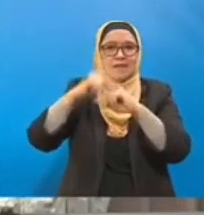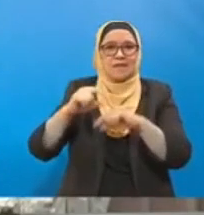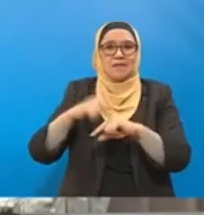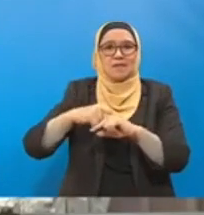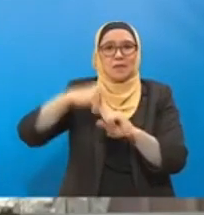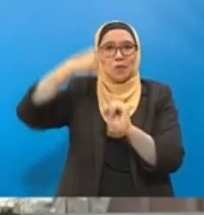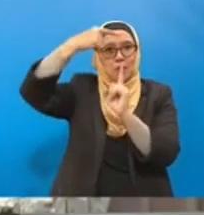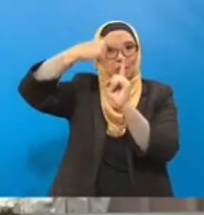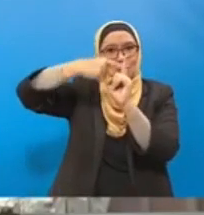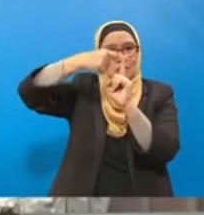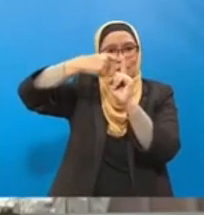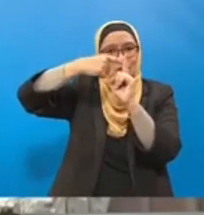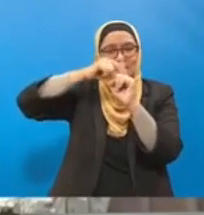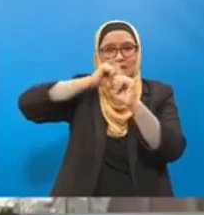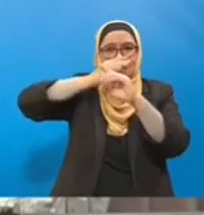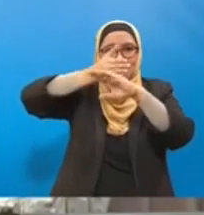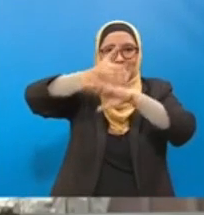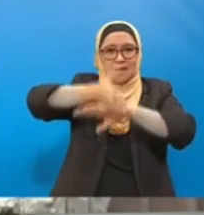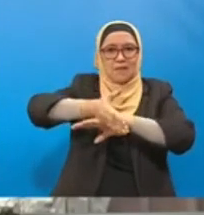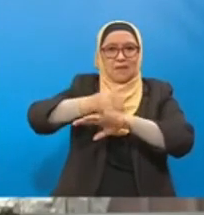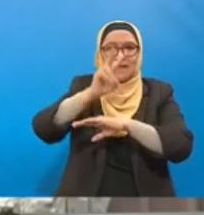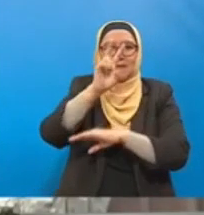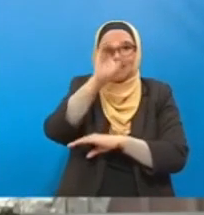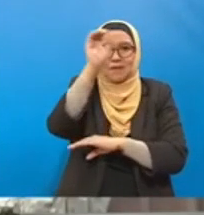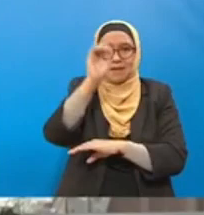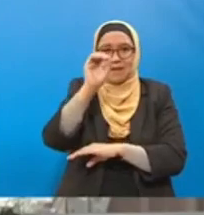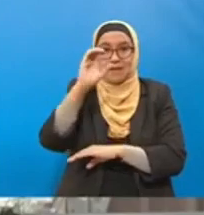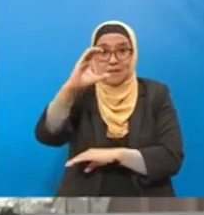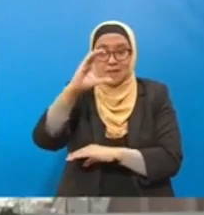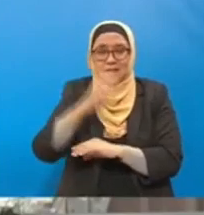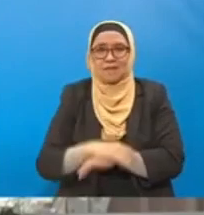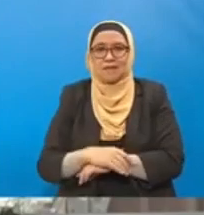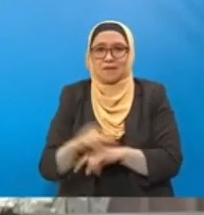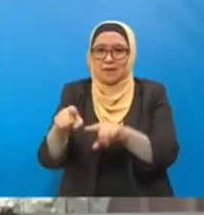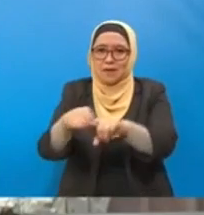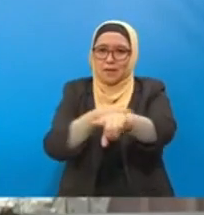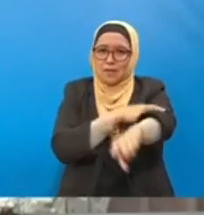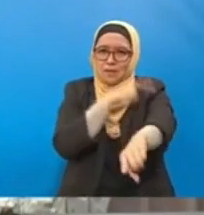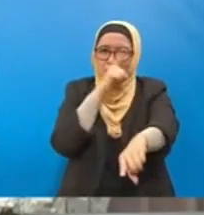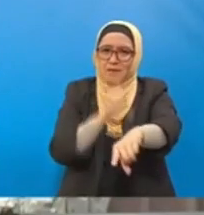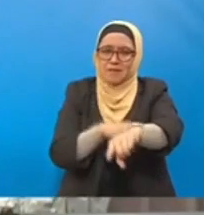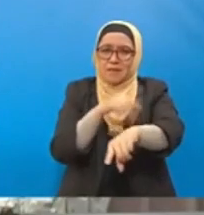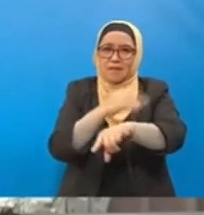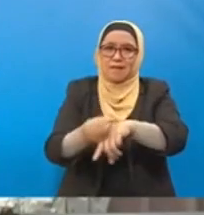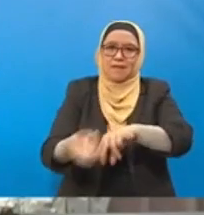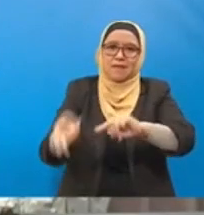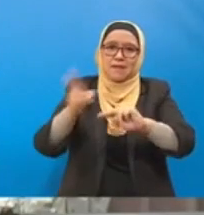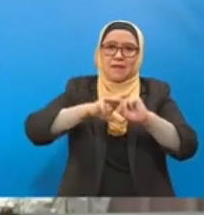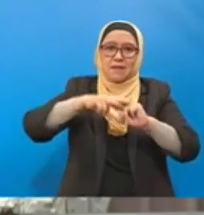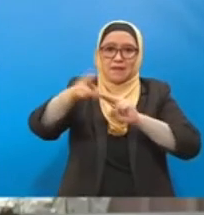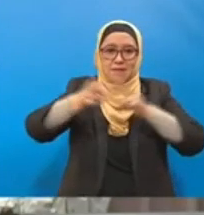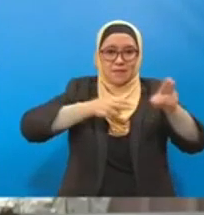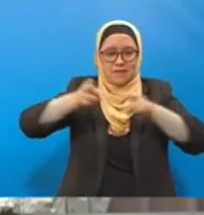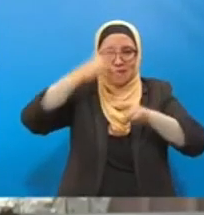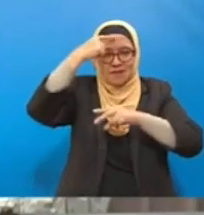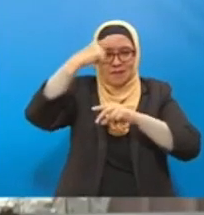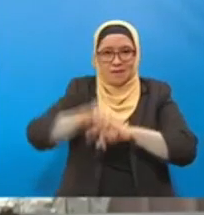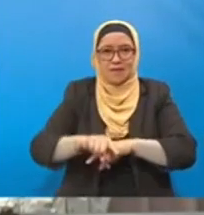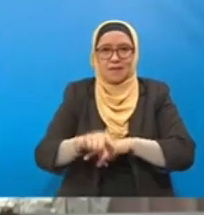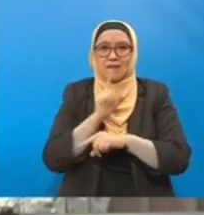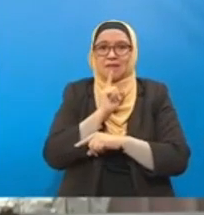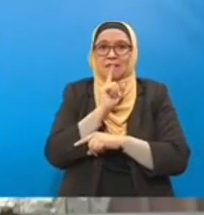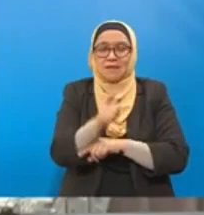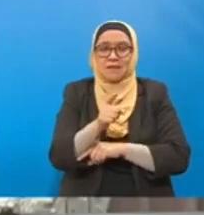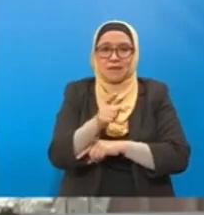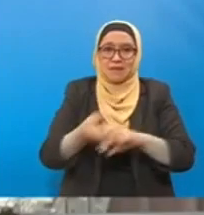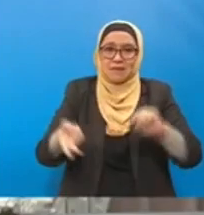dalam rangka jangka panjang serta meningkatkan usaha untuk menghadkan peningkatan suhu tidak melebihi 1.5